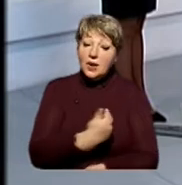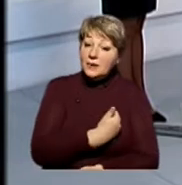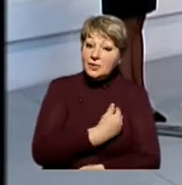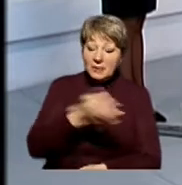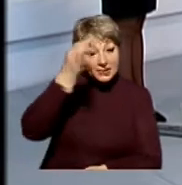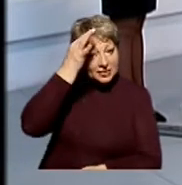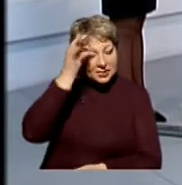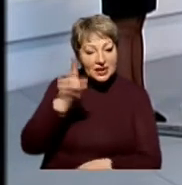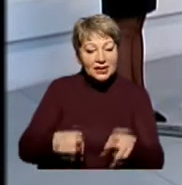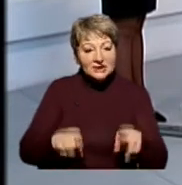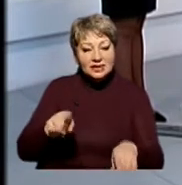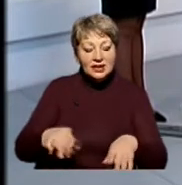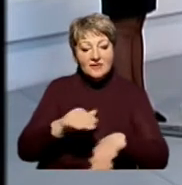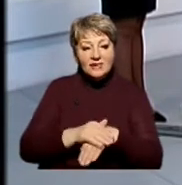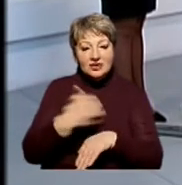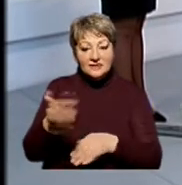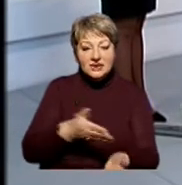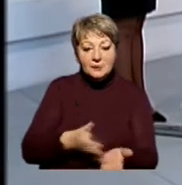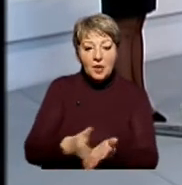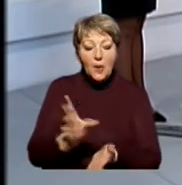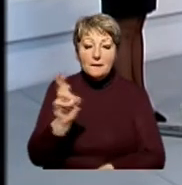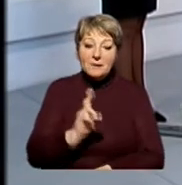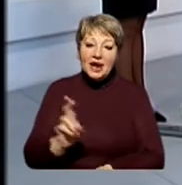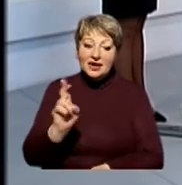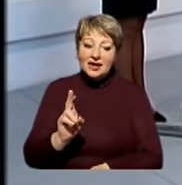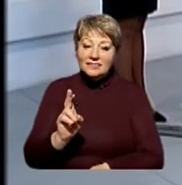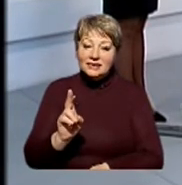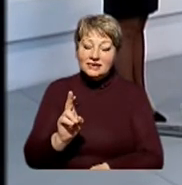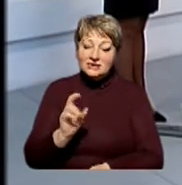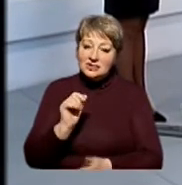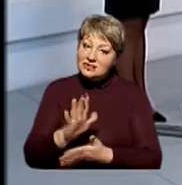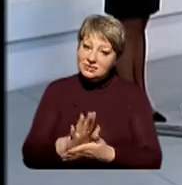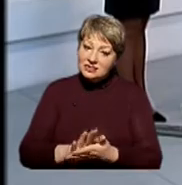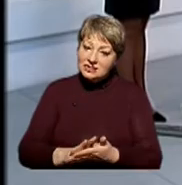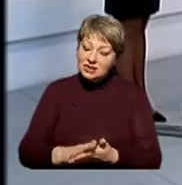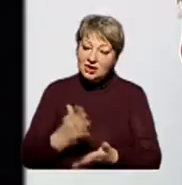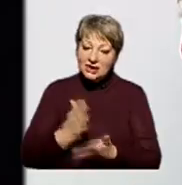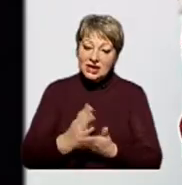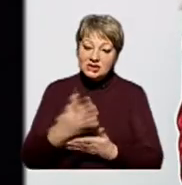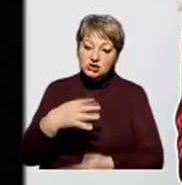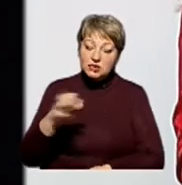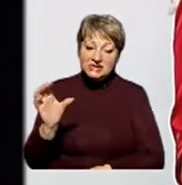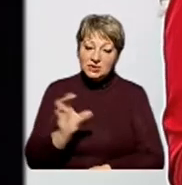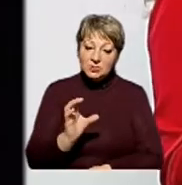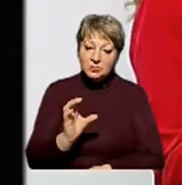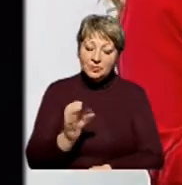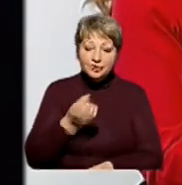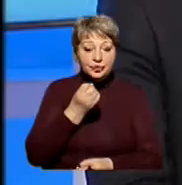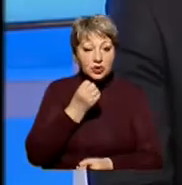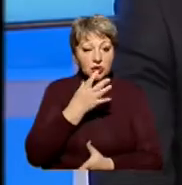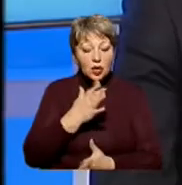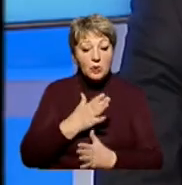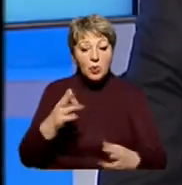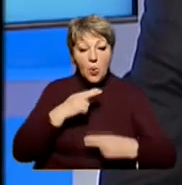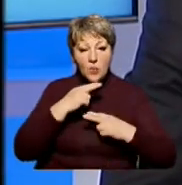нагадати деякі факти вашої політичної біографії. Пане Євгене, я перепрошу вас поточню, ви маєте 40 секунд на це. Добре. На які, до речі,